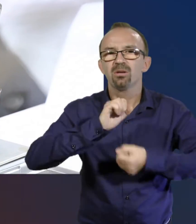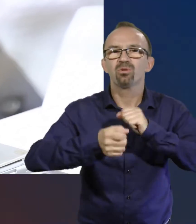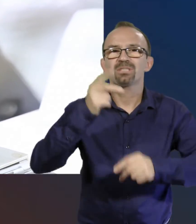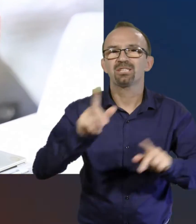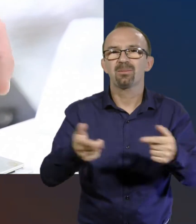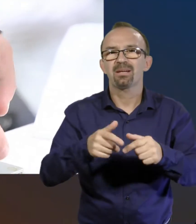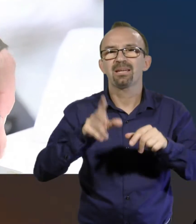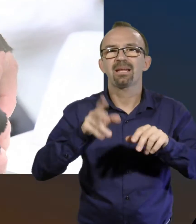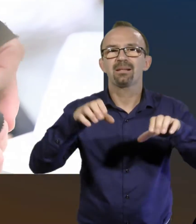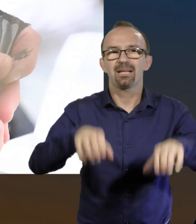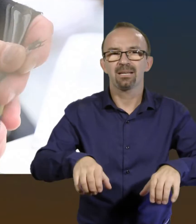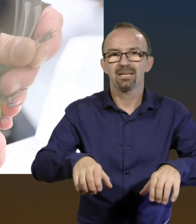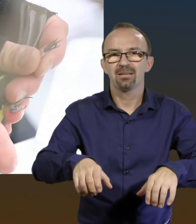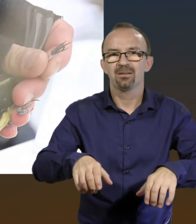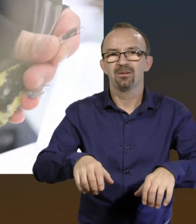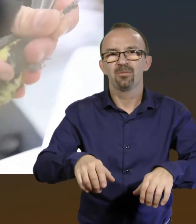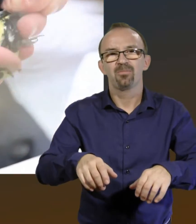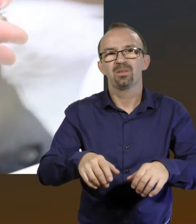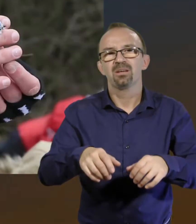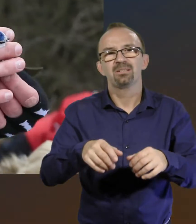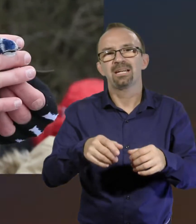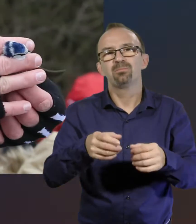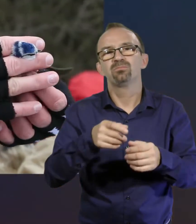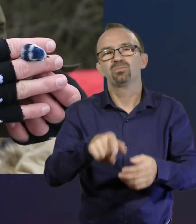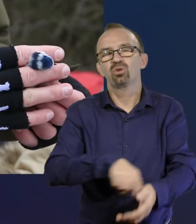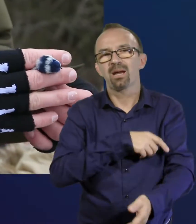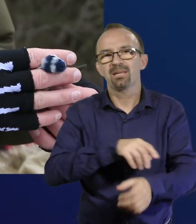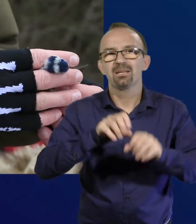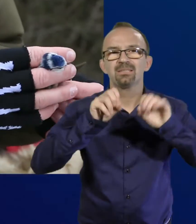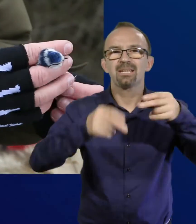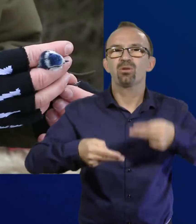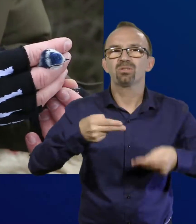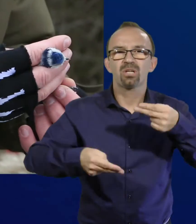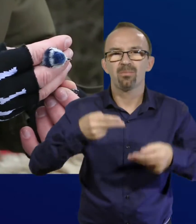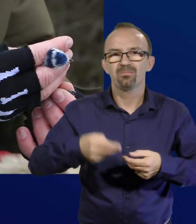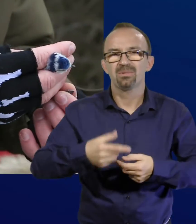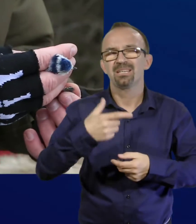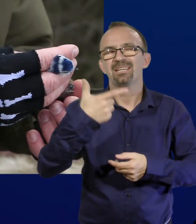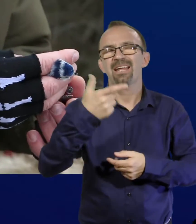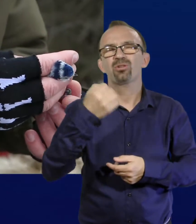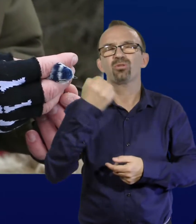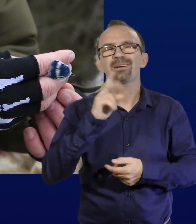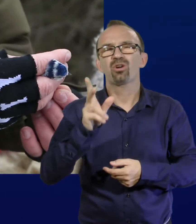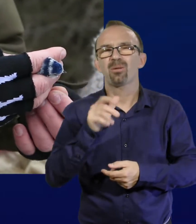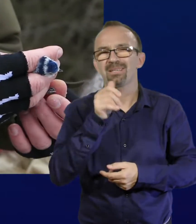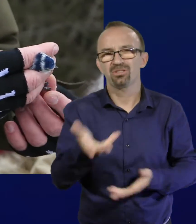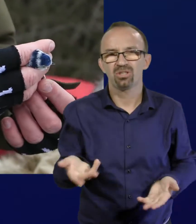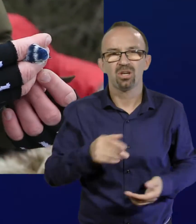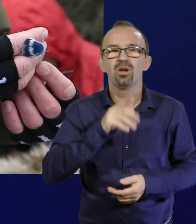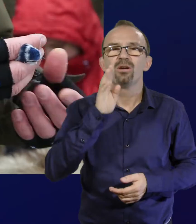mozgásképtelenné kell ilyenkor tenni, hát nyilván ugye azért nem hagyjuk benne sokáig. 18-0, tehát nincs két dekás a madár.